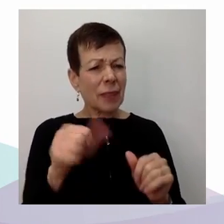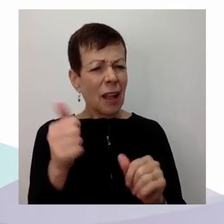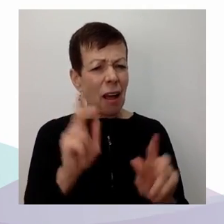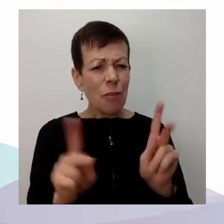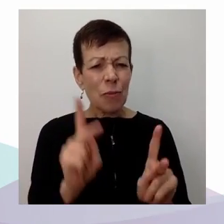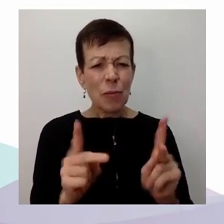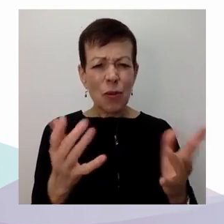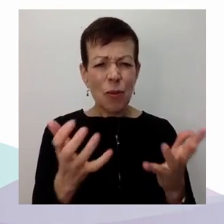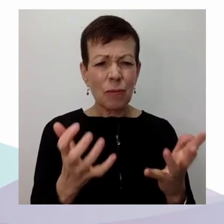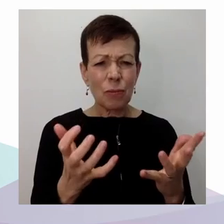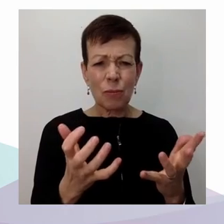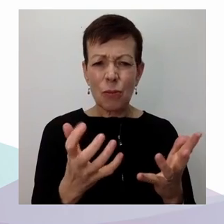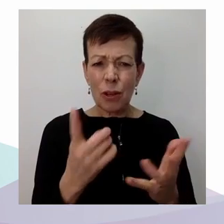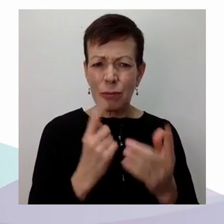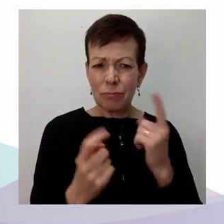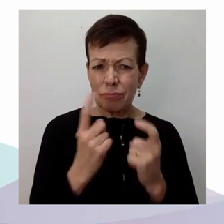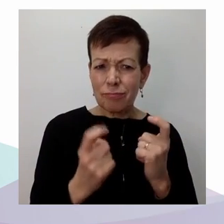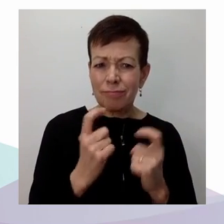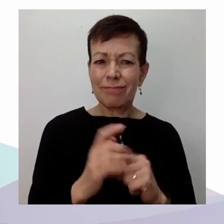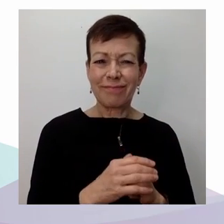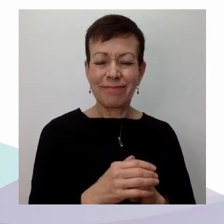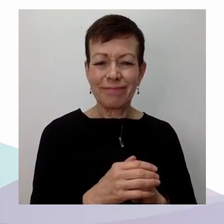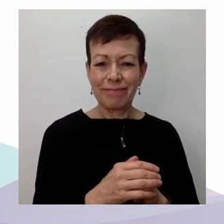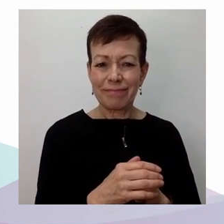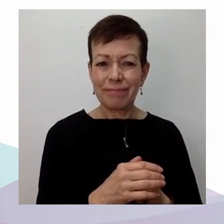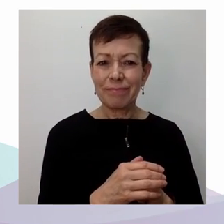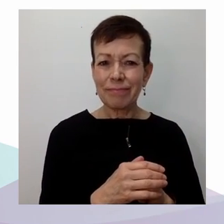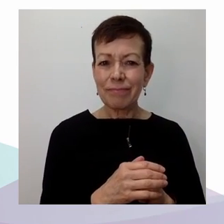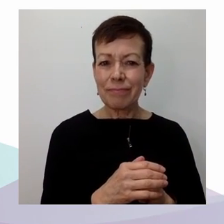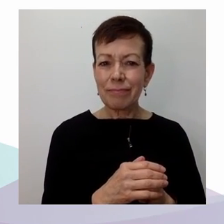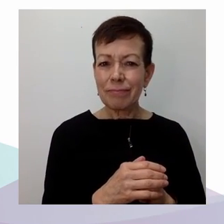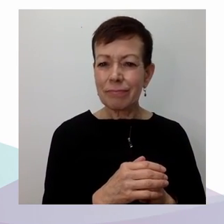partager avec vous. Mais la dernière question que j'ai pour vous,